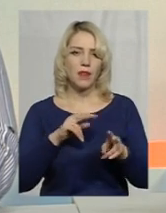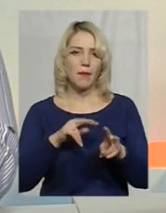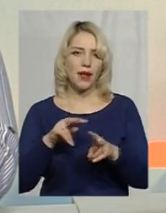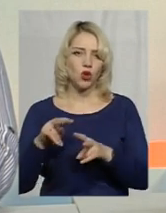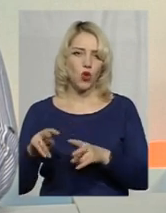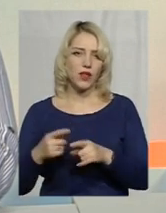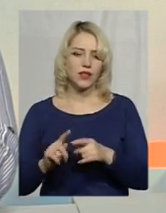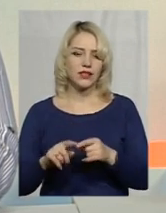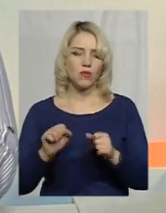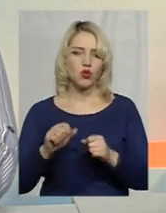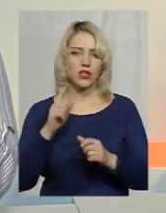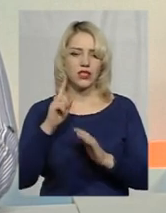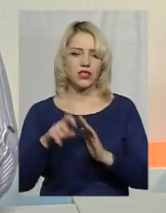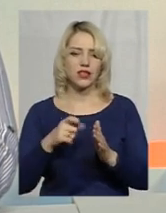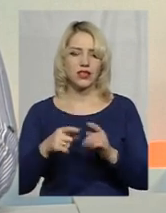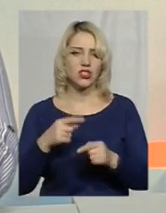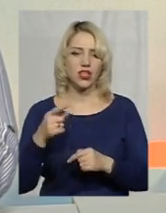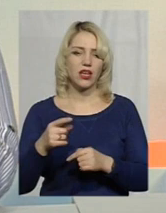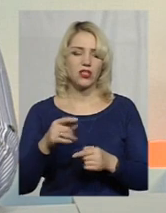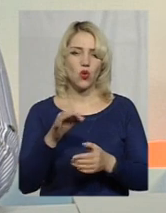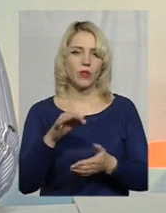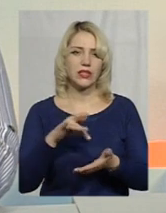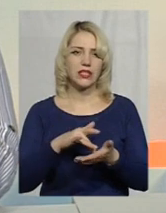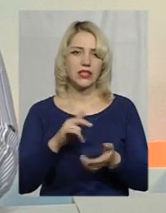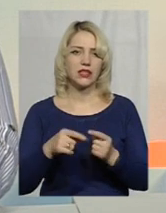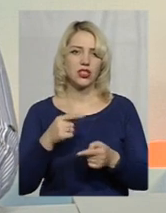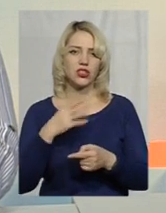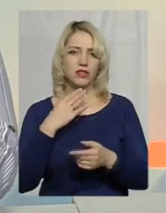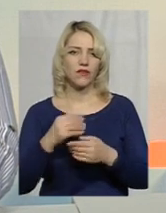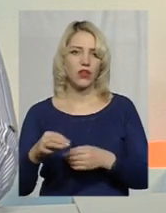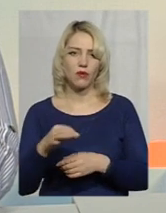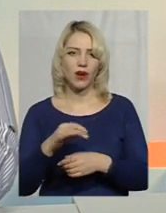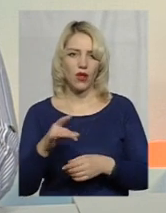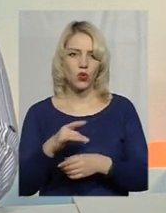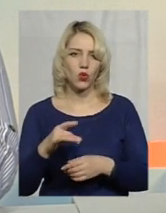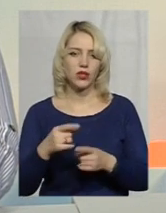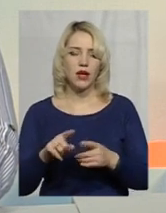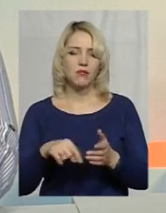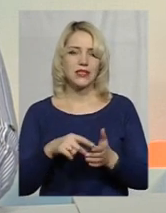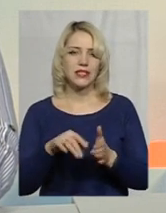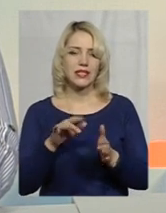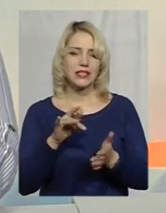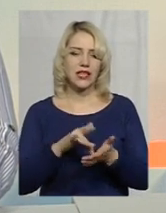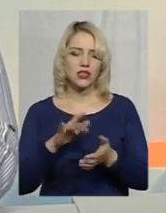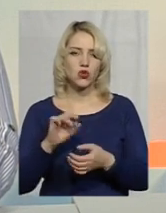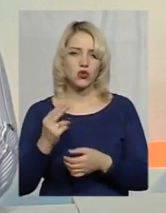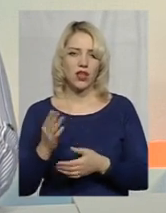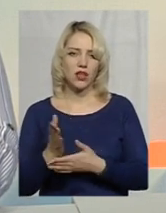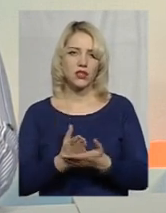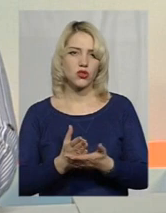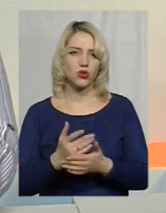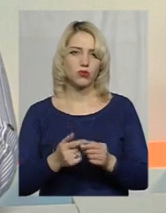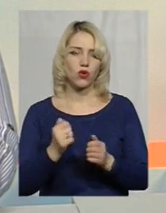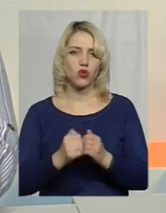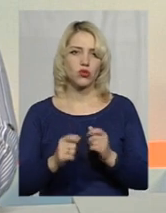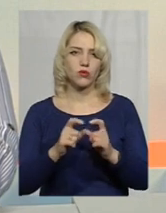дізнатися через обласний центр, через свій місцевий, районний, міський центр соціальних служб, в кожному такому закладі вже є